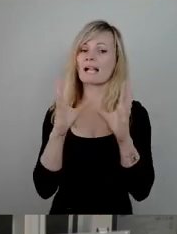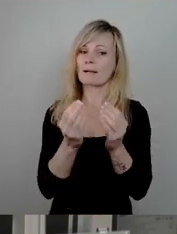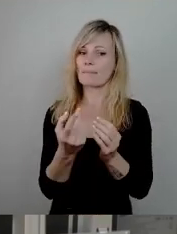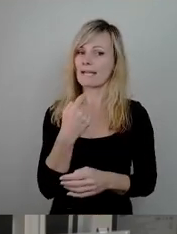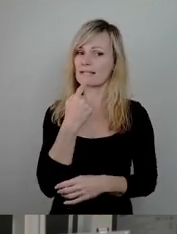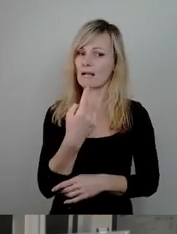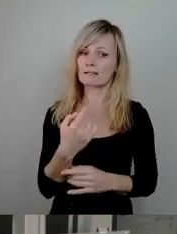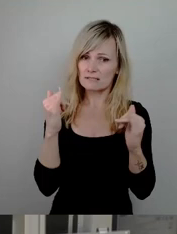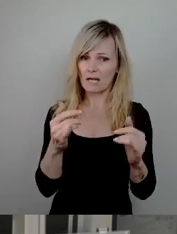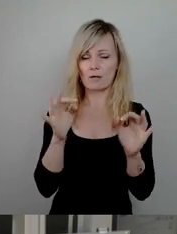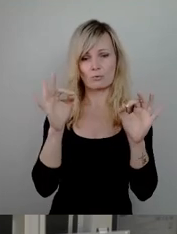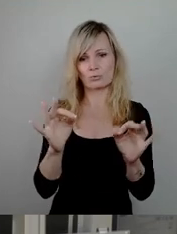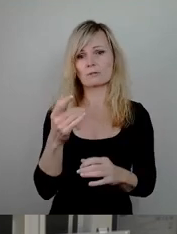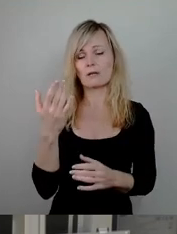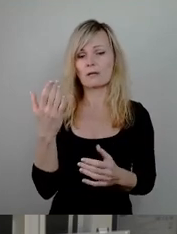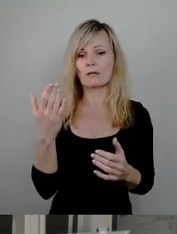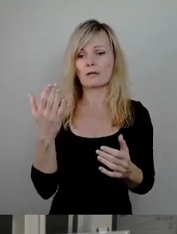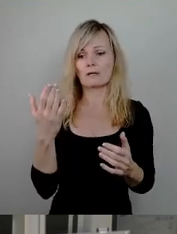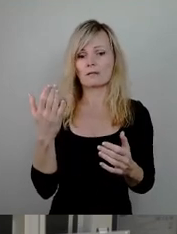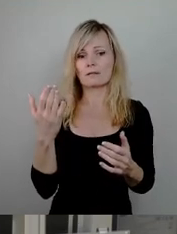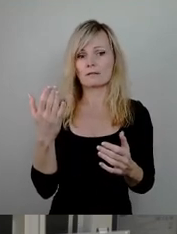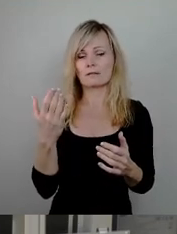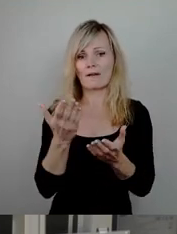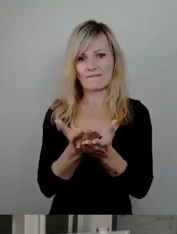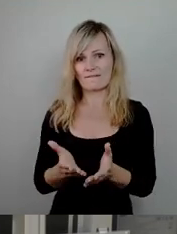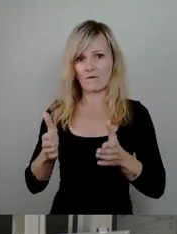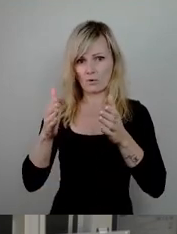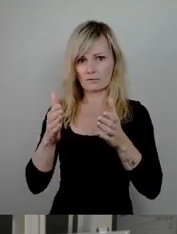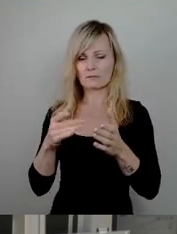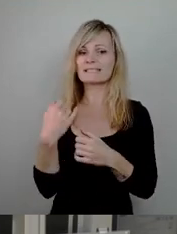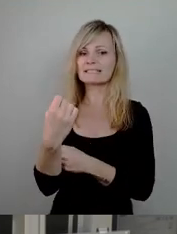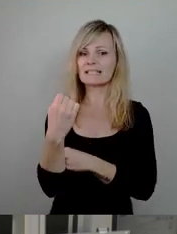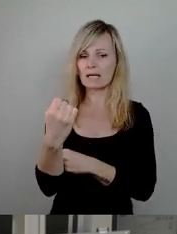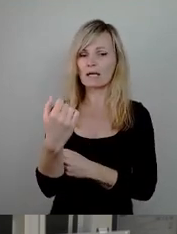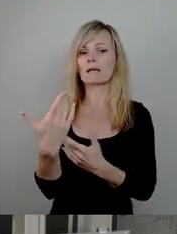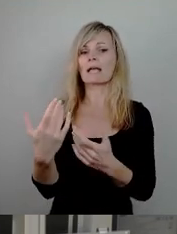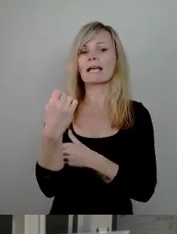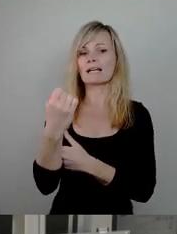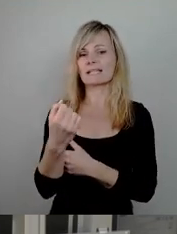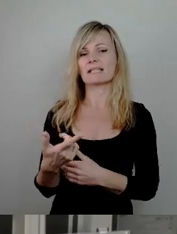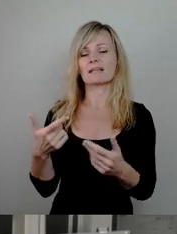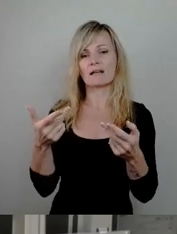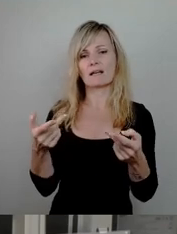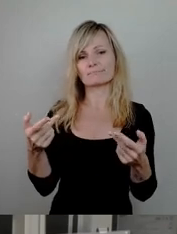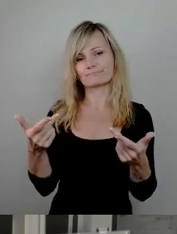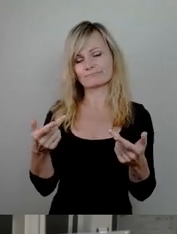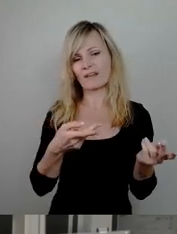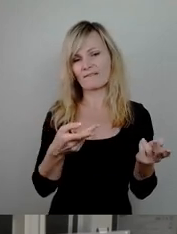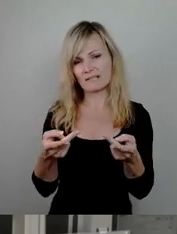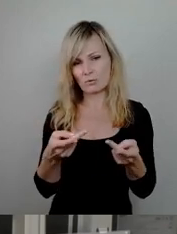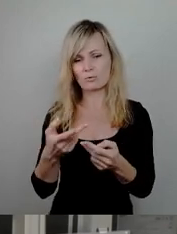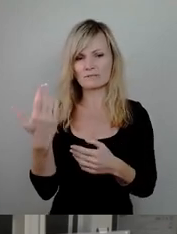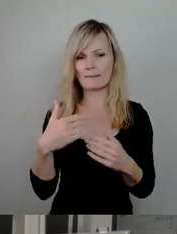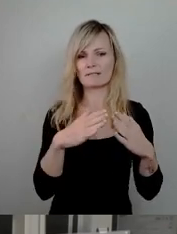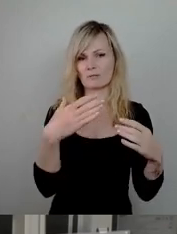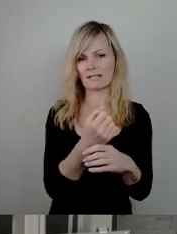dass aus dem Fonds sichere Energieversorgung, so hat es der OB damals bei der Haushaltsaufstellung 2324